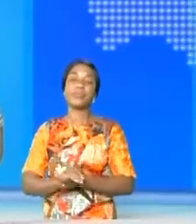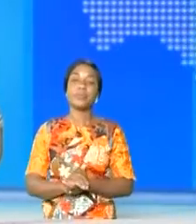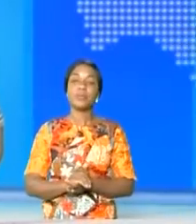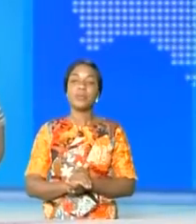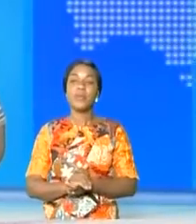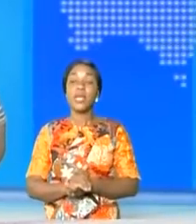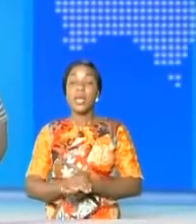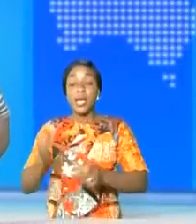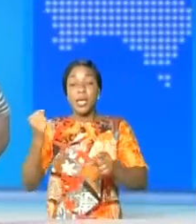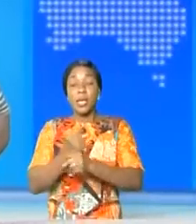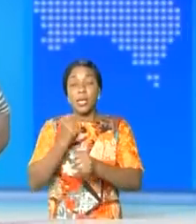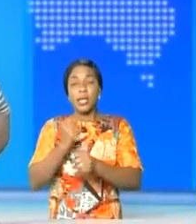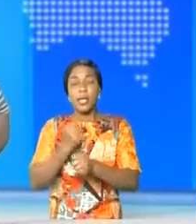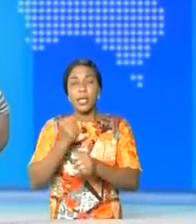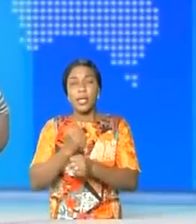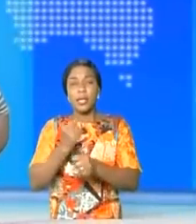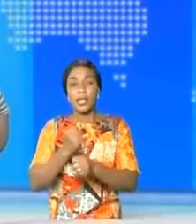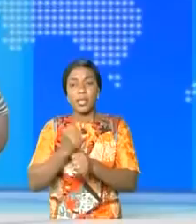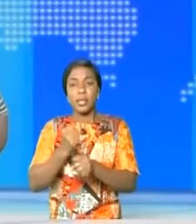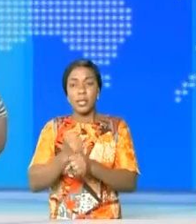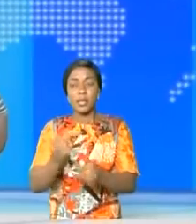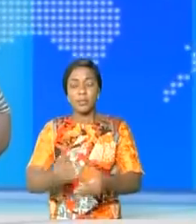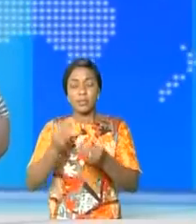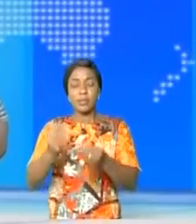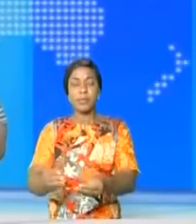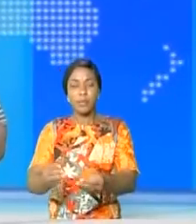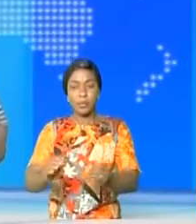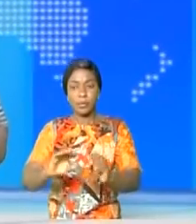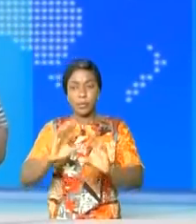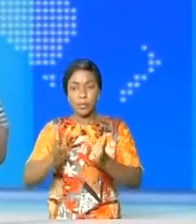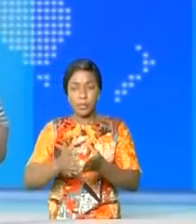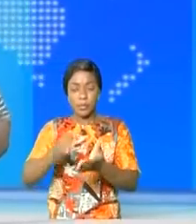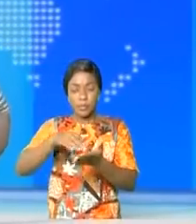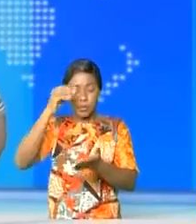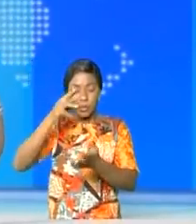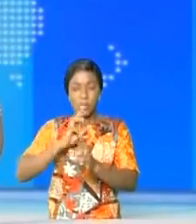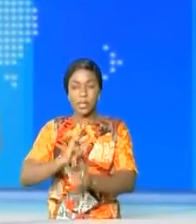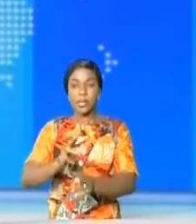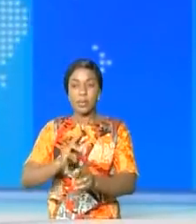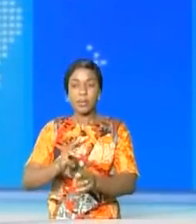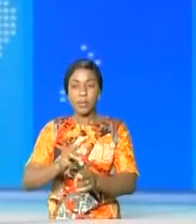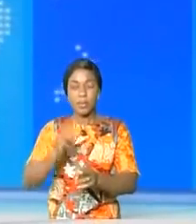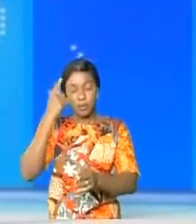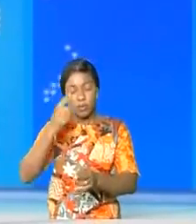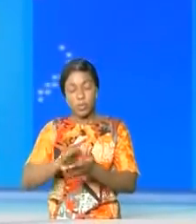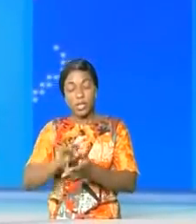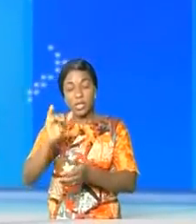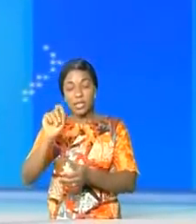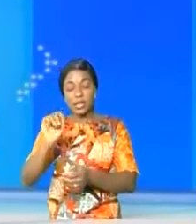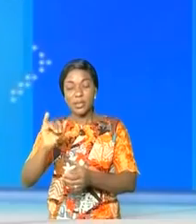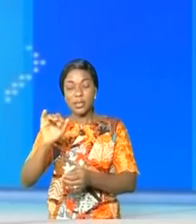mise en commun, d'intégration, des améliorations des parties prénantes au rapport assoupli des litiers